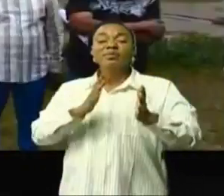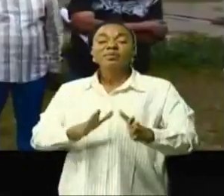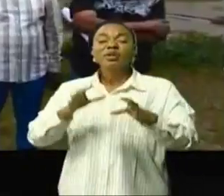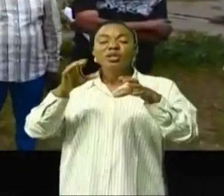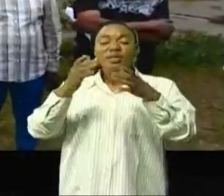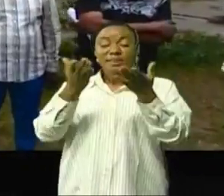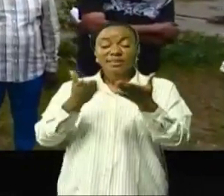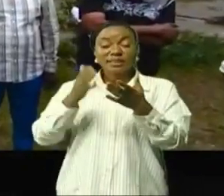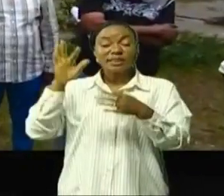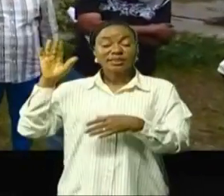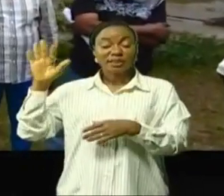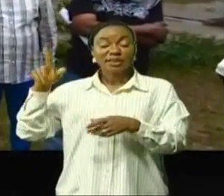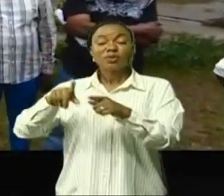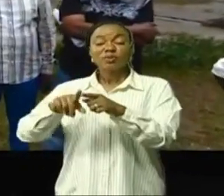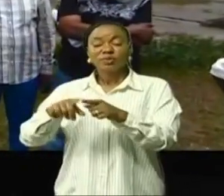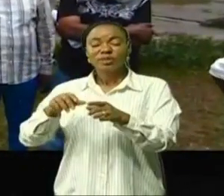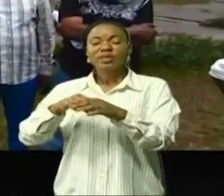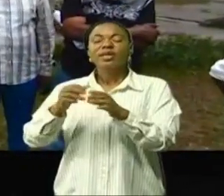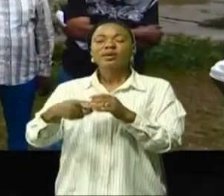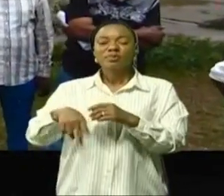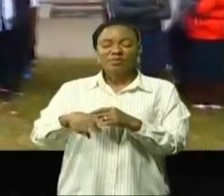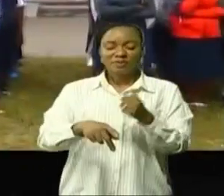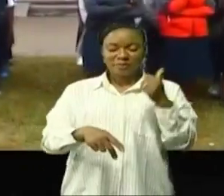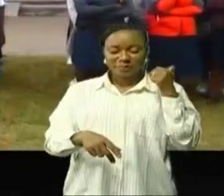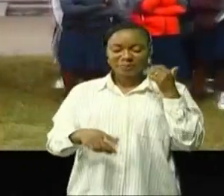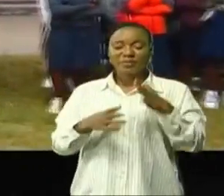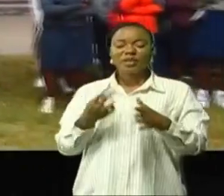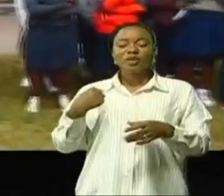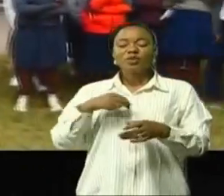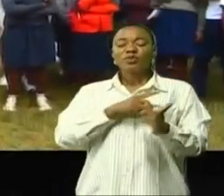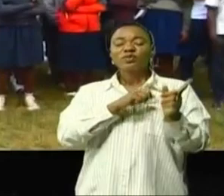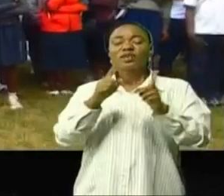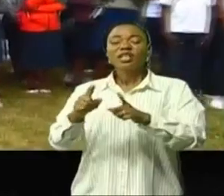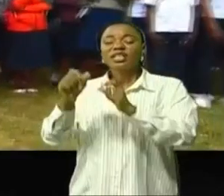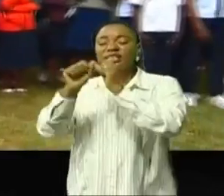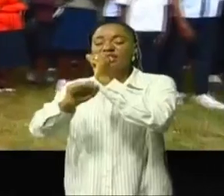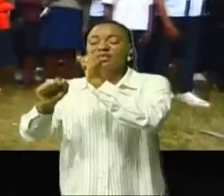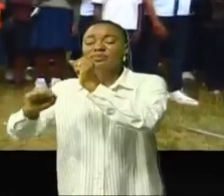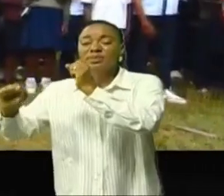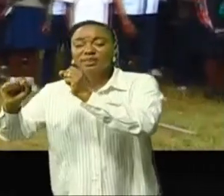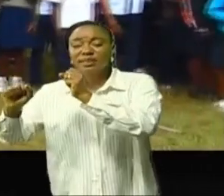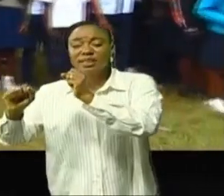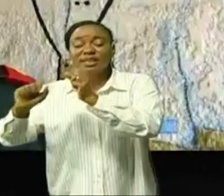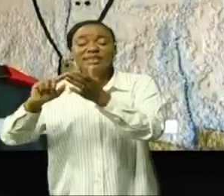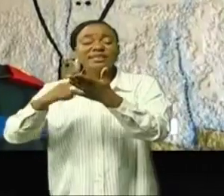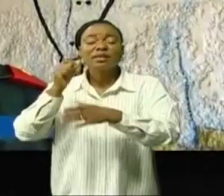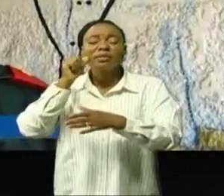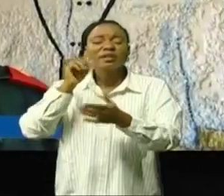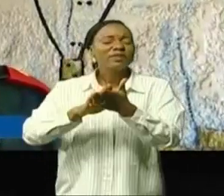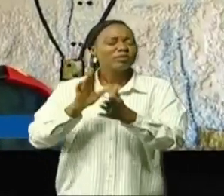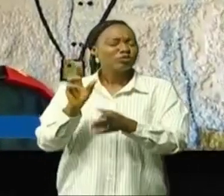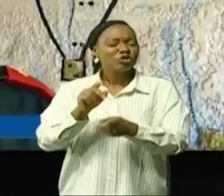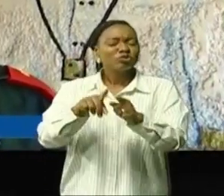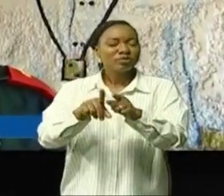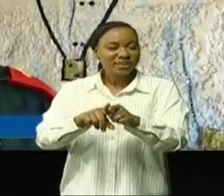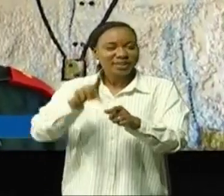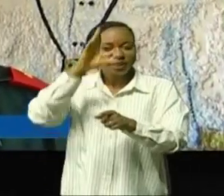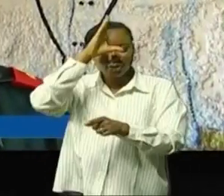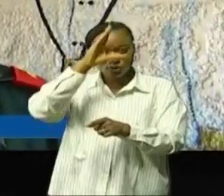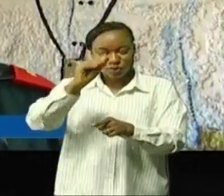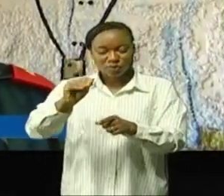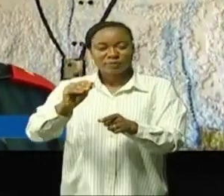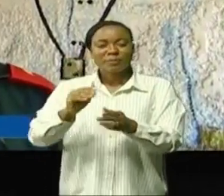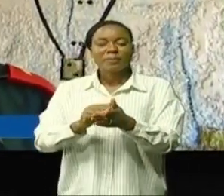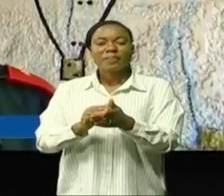comme dans les provinces. Nous venons de sensibiliser non seulement les filles mais les filles et les garçons. Nous avons compris qu'ils ne communiquent pas